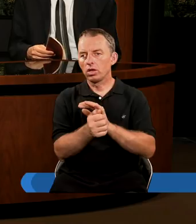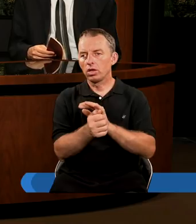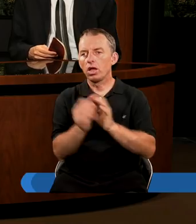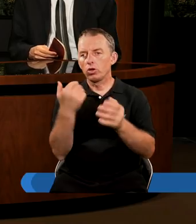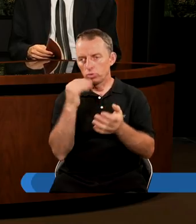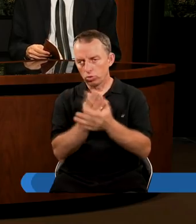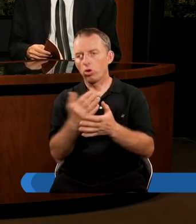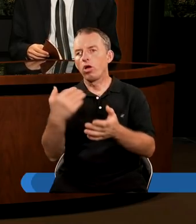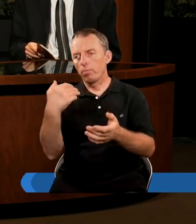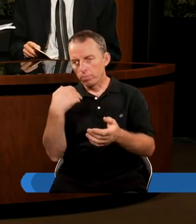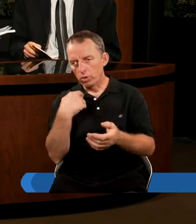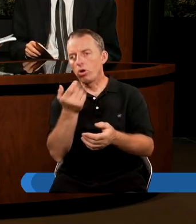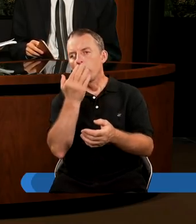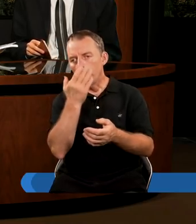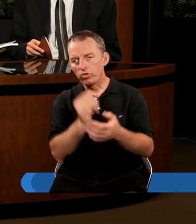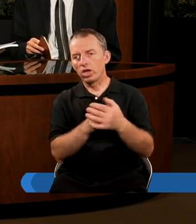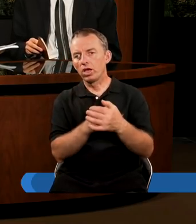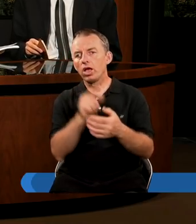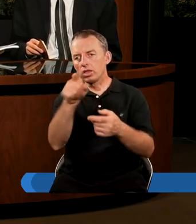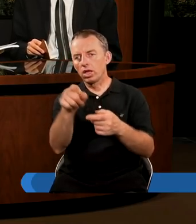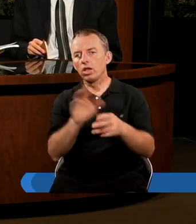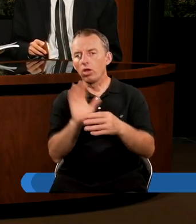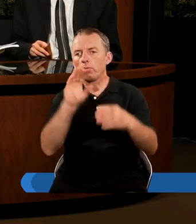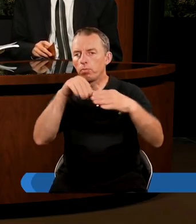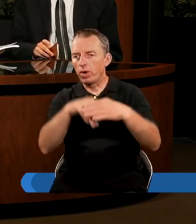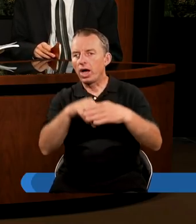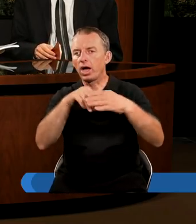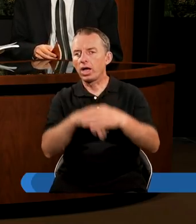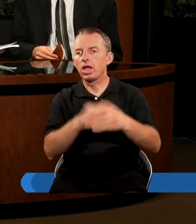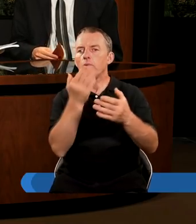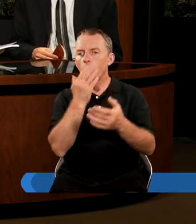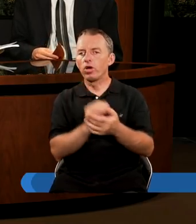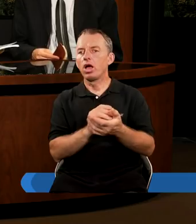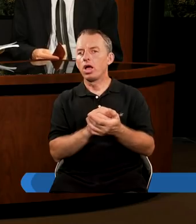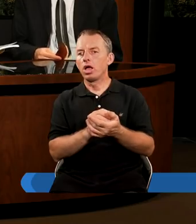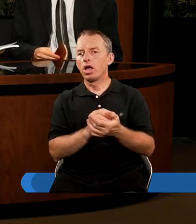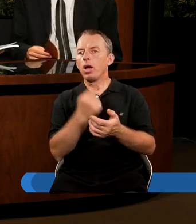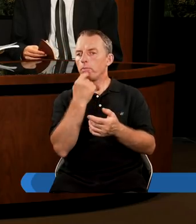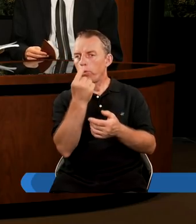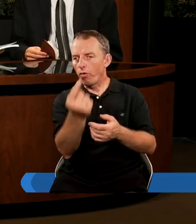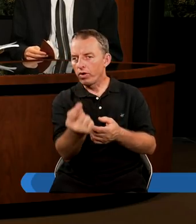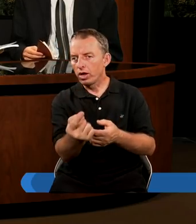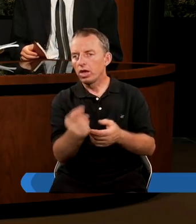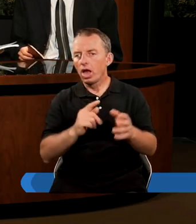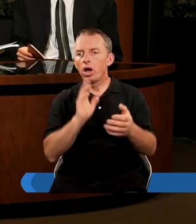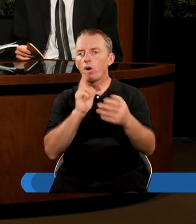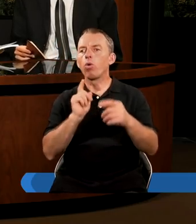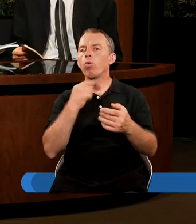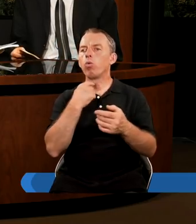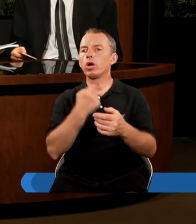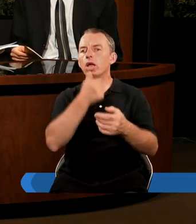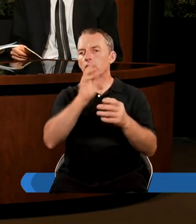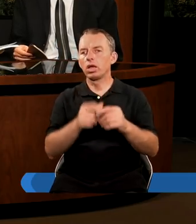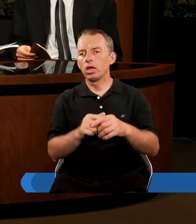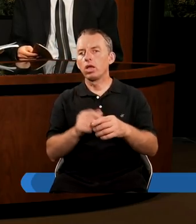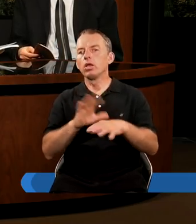już było mówione nawet o tym. Ten tekst już raz padał, tylko by nam powiedzieć, że to na głos Archanioła i Trąby Bożej.